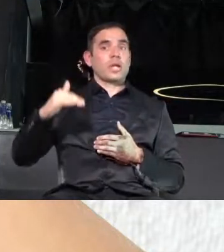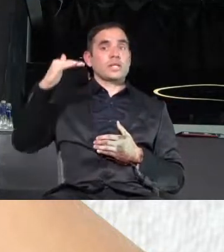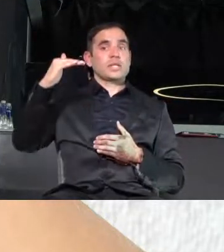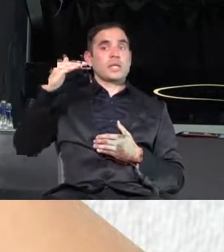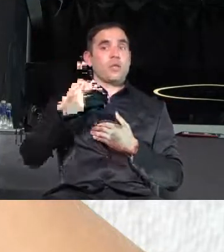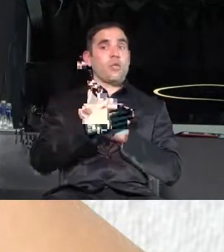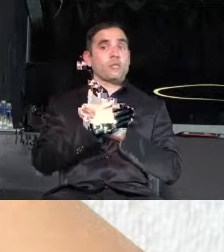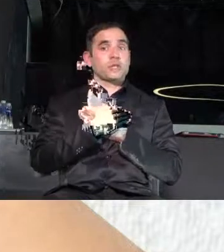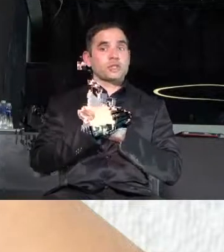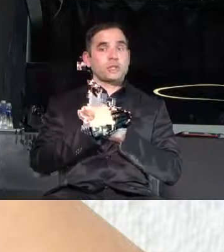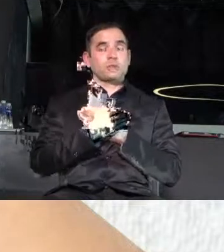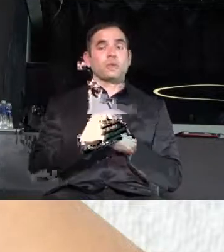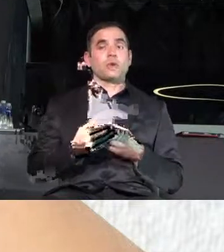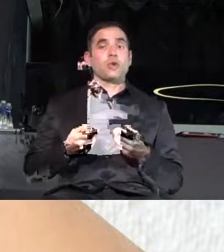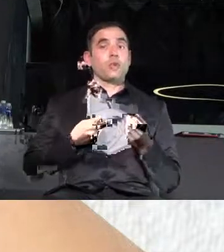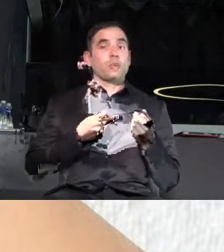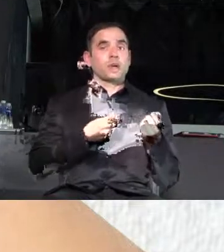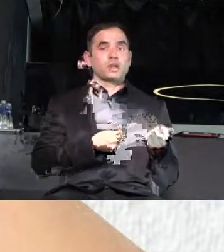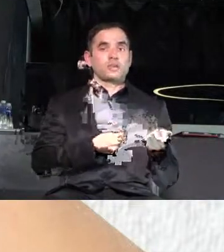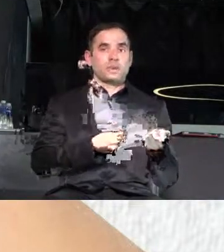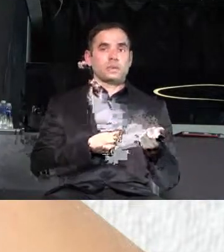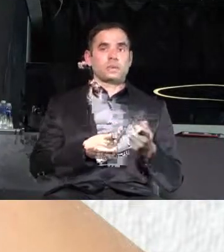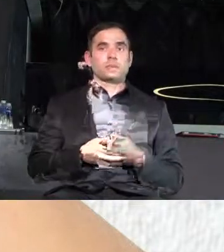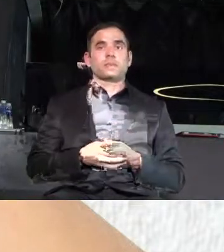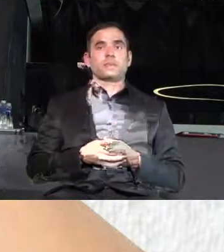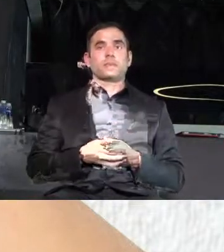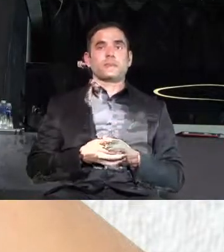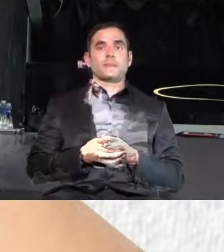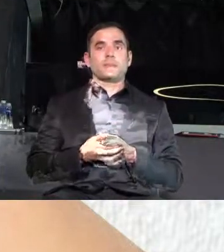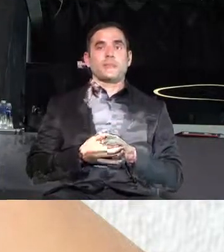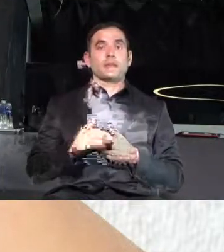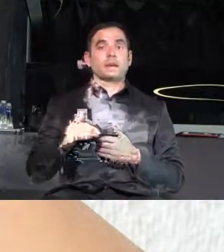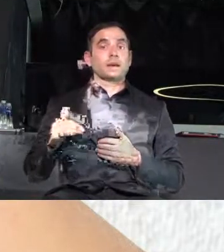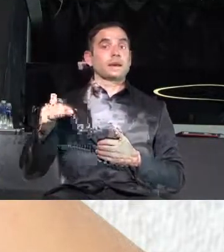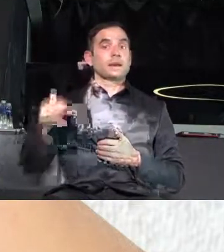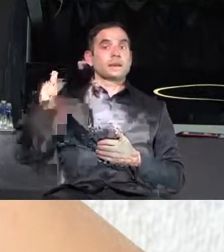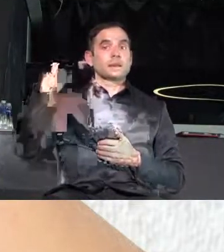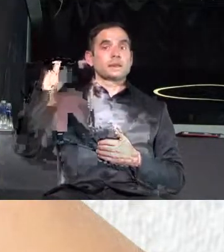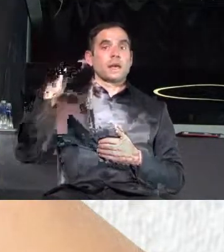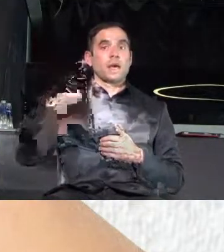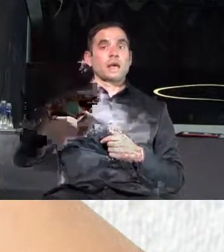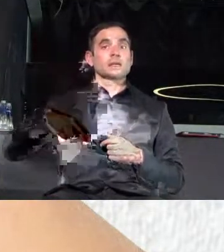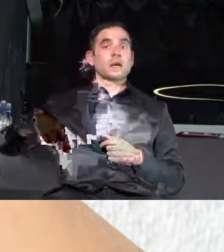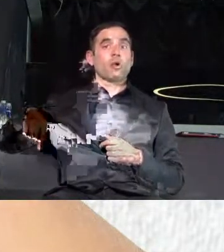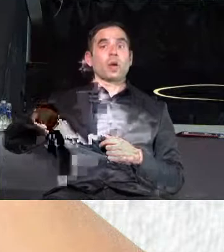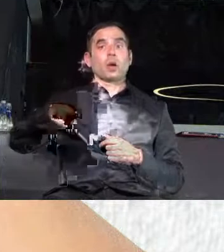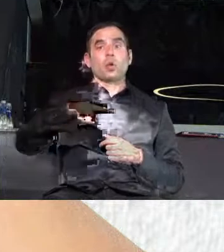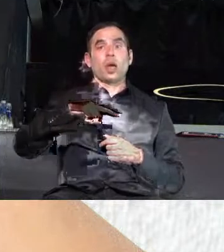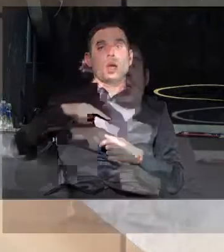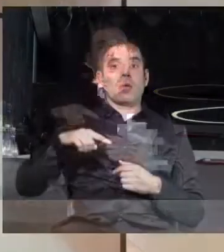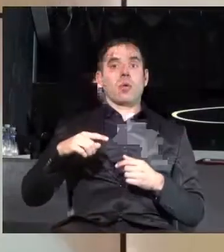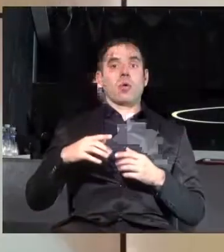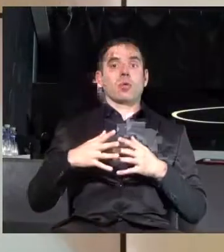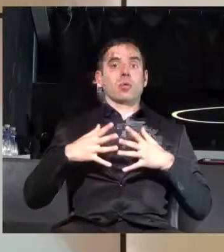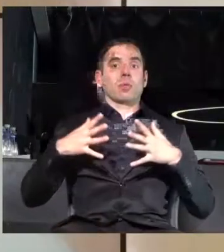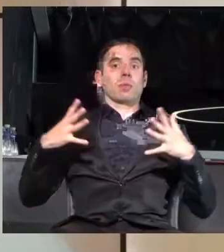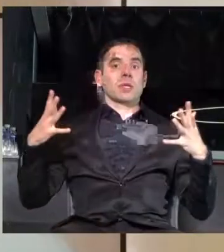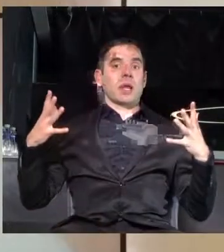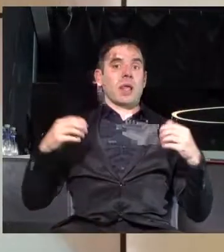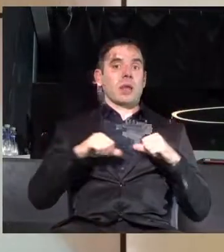и обгрижвано. И расте заобиколено от безкрайна любов.